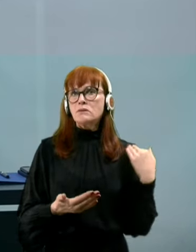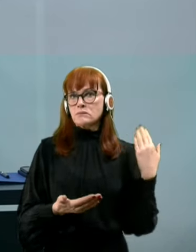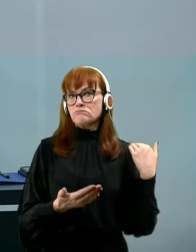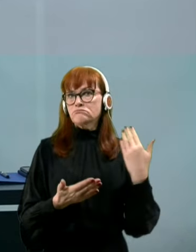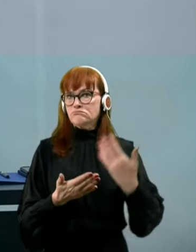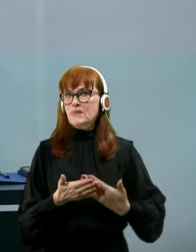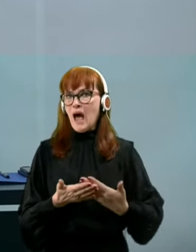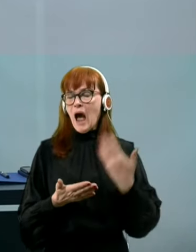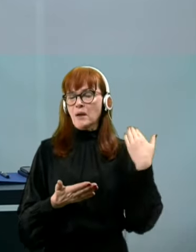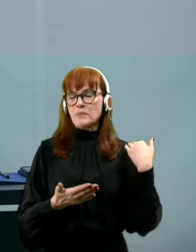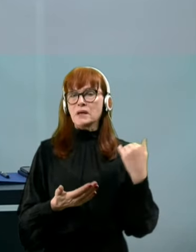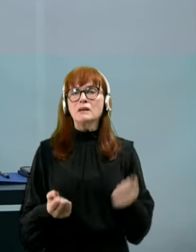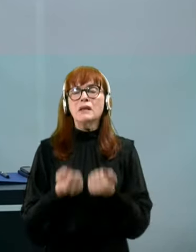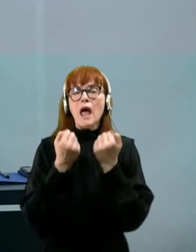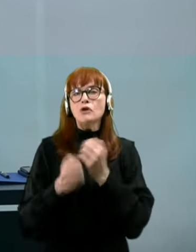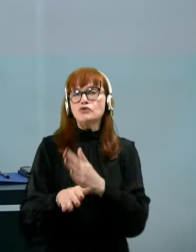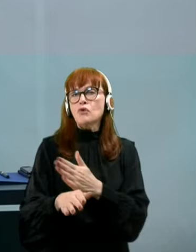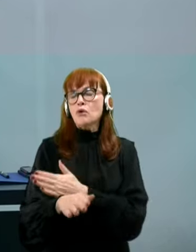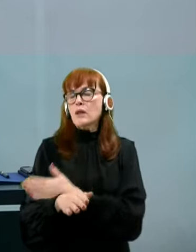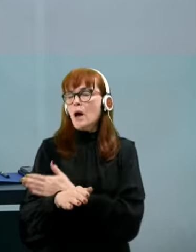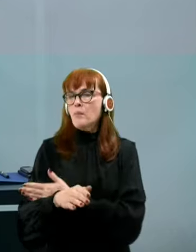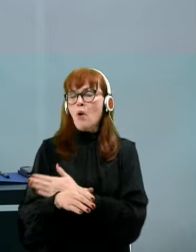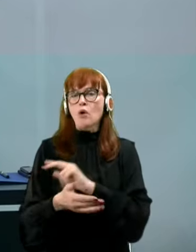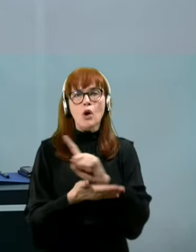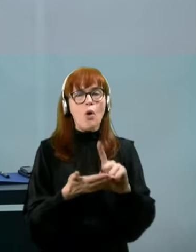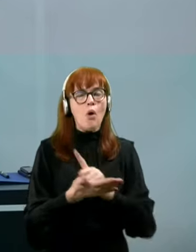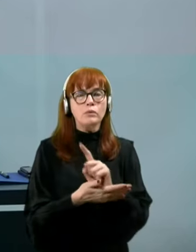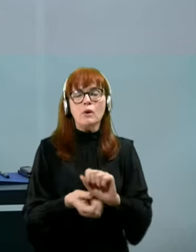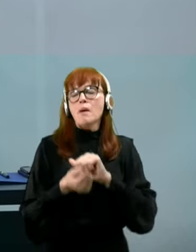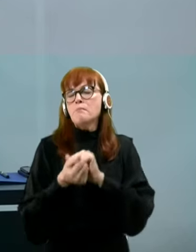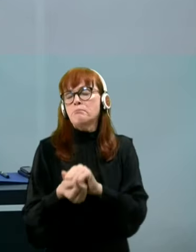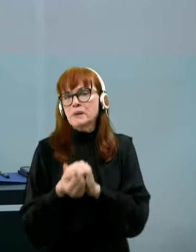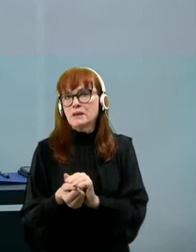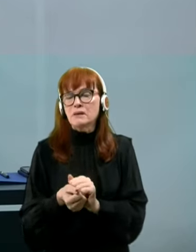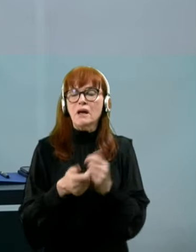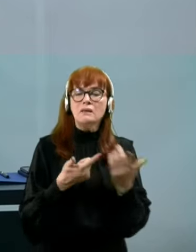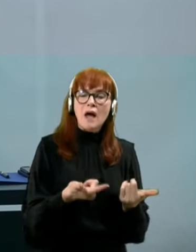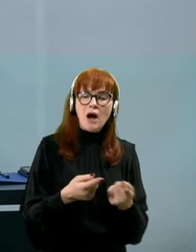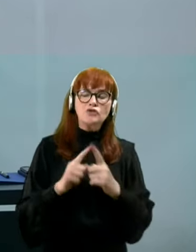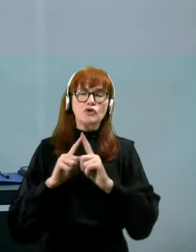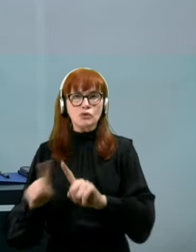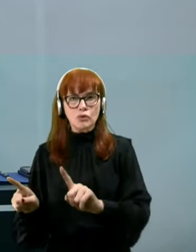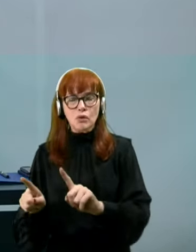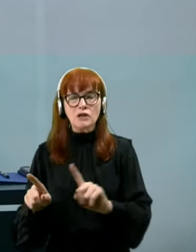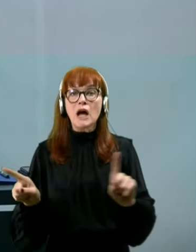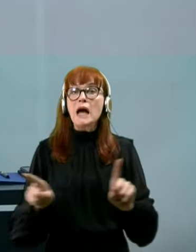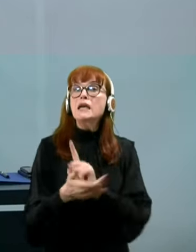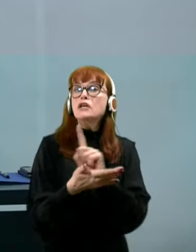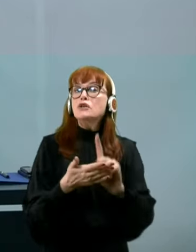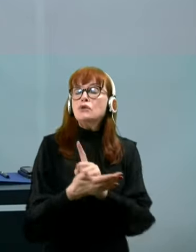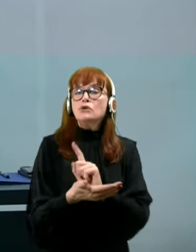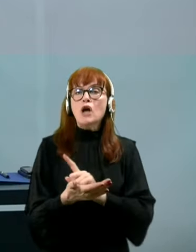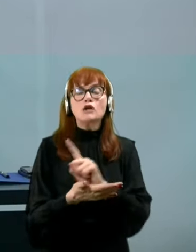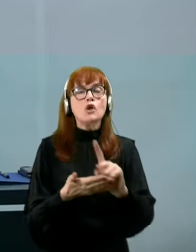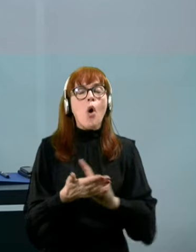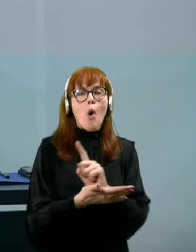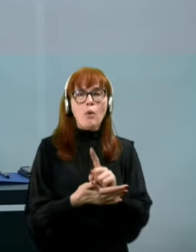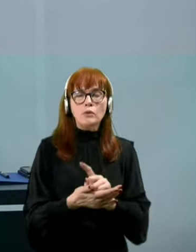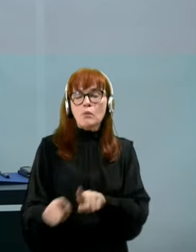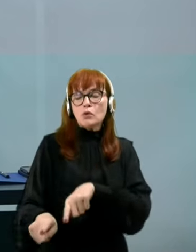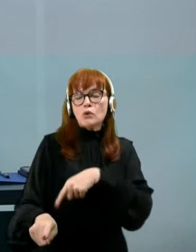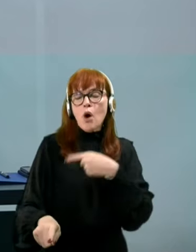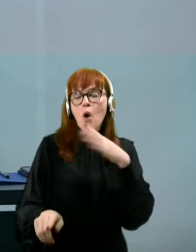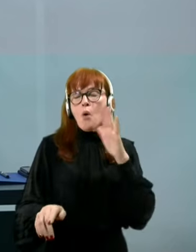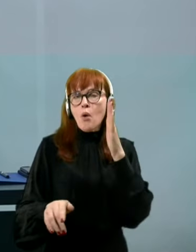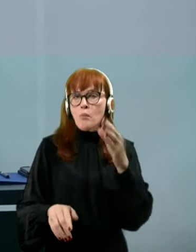in naporno obdobje polno bitk takšnih in drugačnih, hkrati tudi obdobje, ki ga bomo še dolgo pomnili,